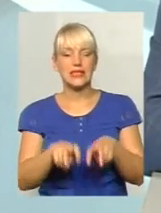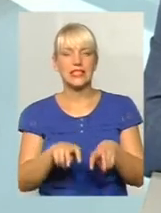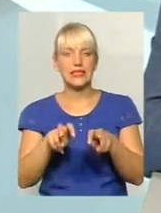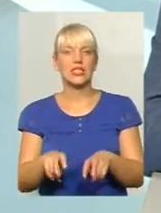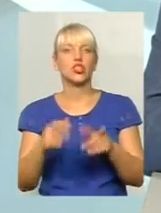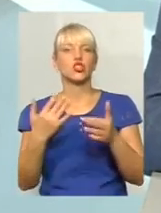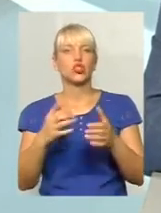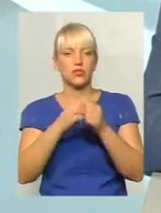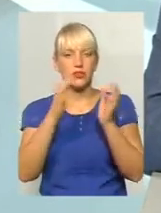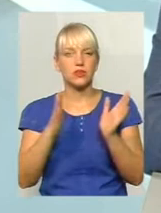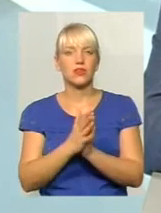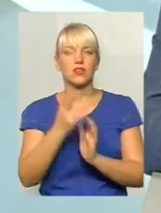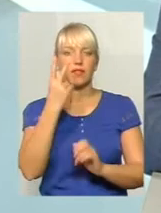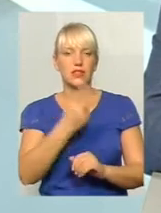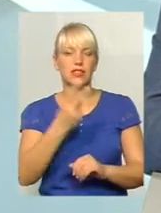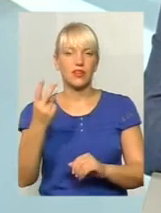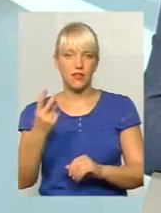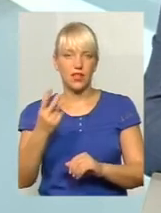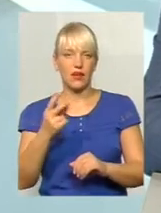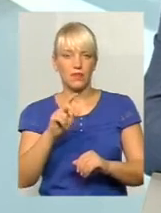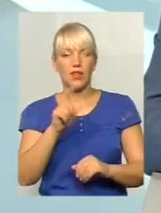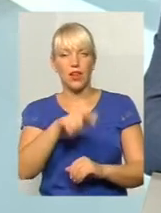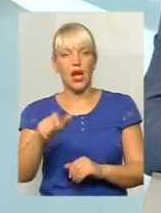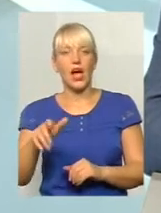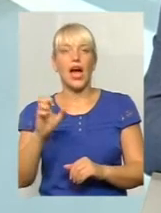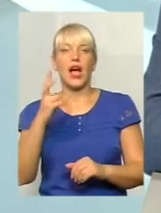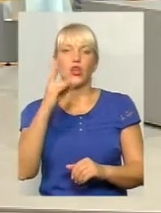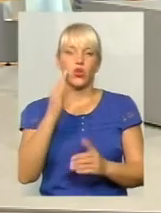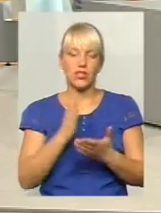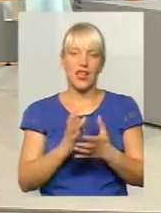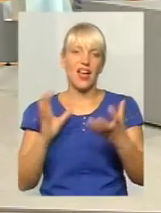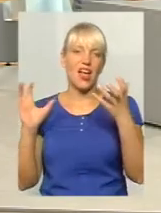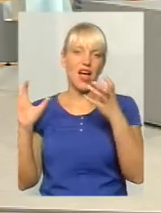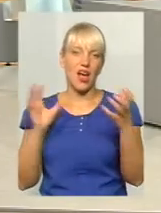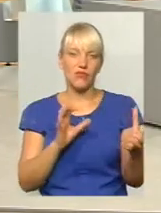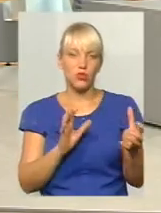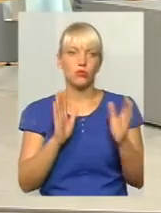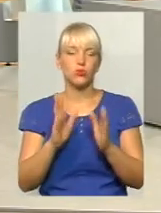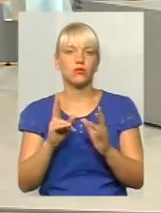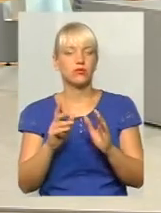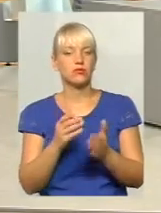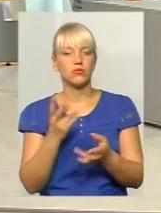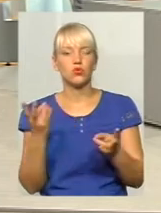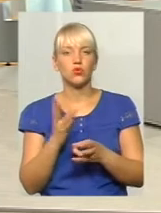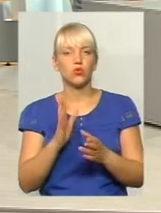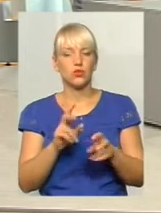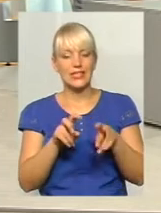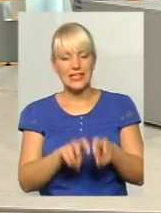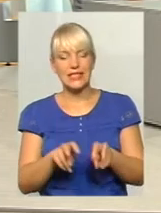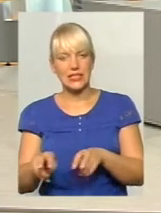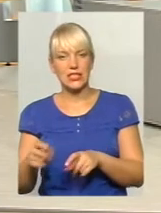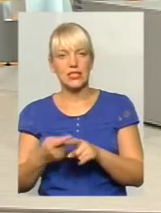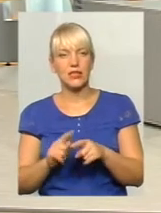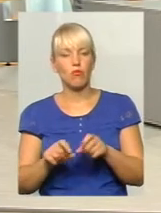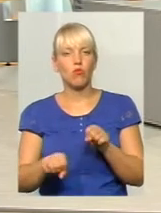передбачається до 22-х посадочних місць, але є ще і автобуси, які передбачають взагалі тільки сидячі. Це вже є порушення правил безпеки